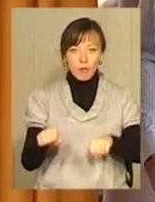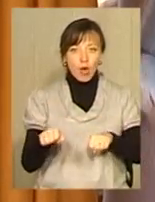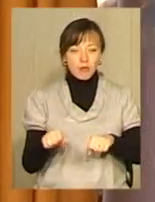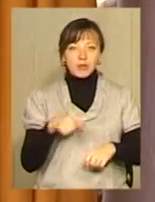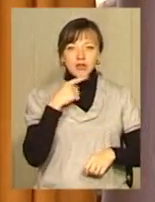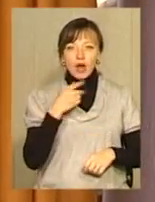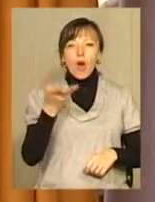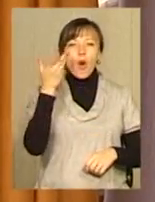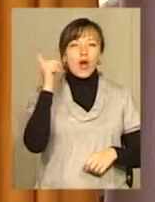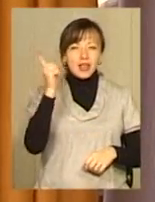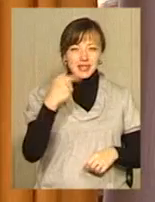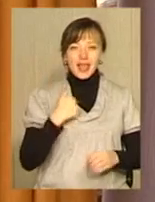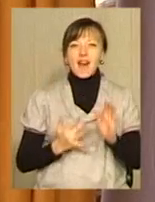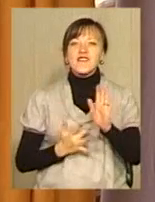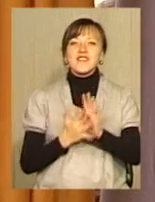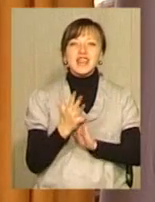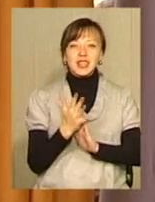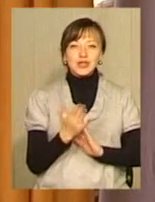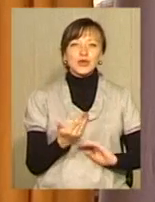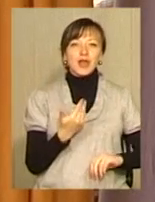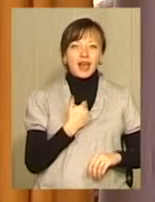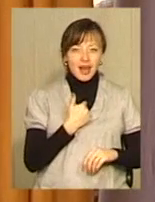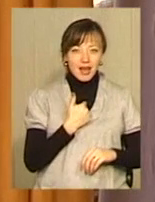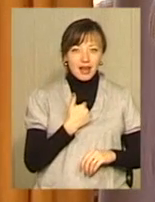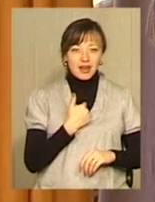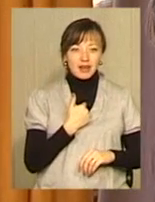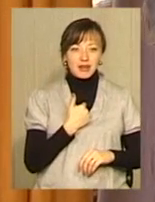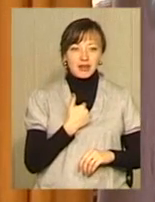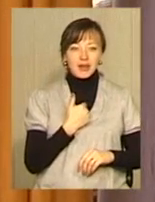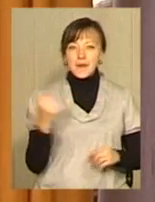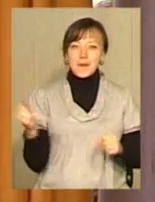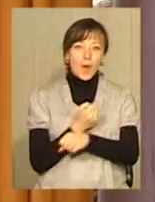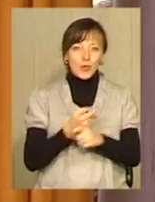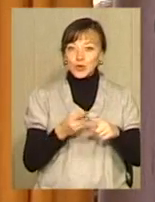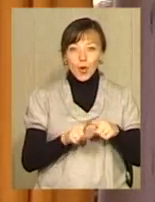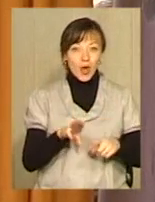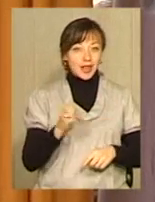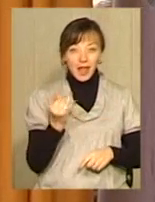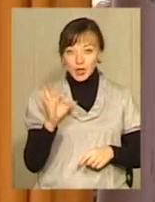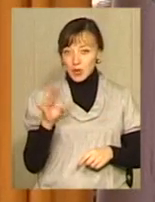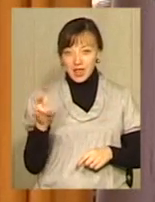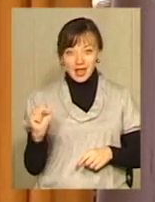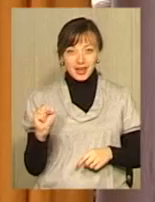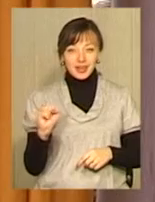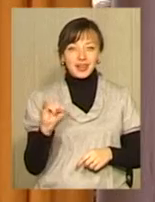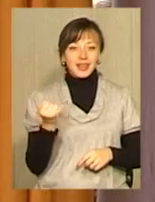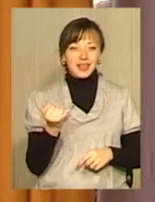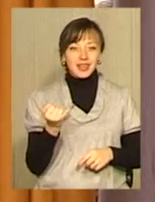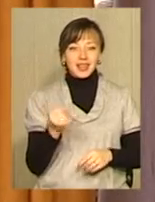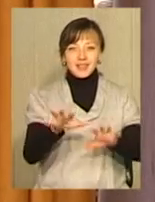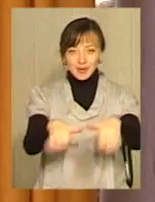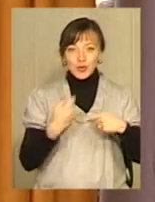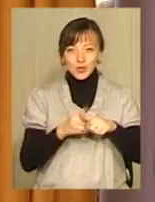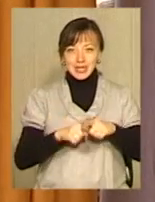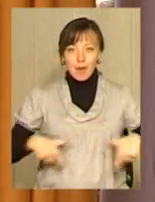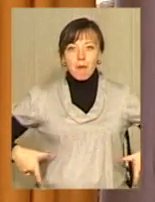Каже, колись я виросту, я поб'ю цього Тайсона і відберу в нього